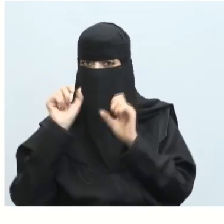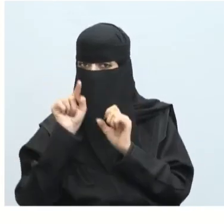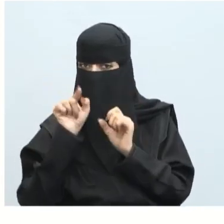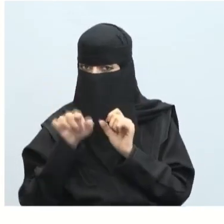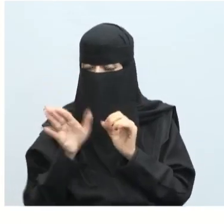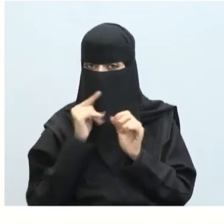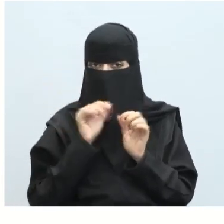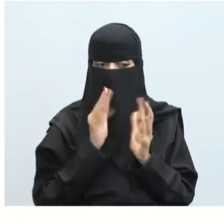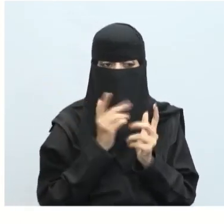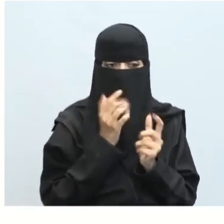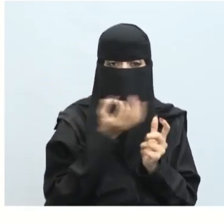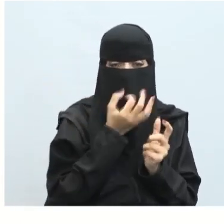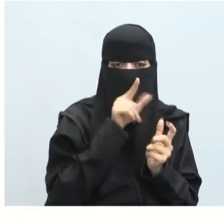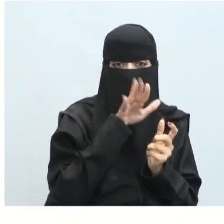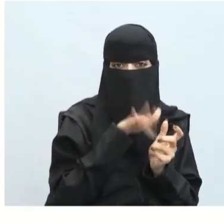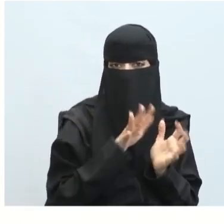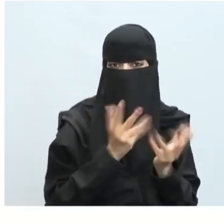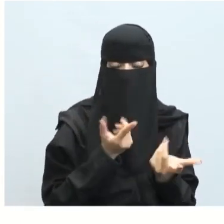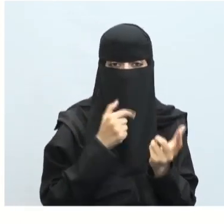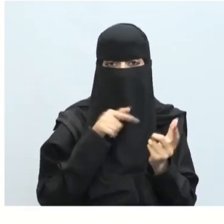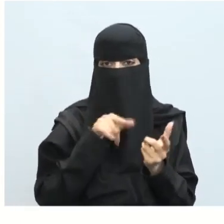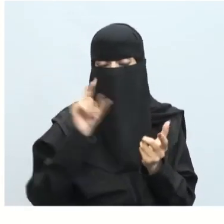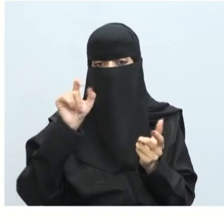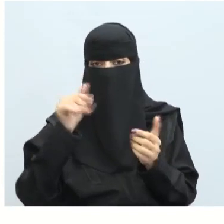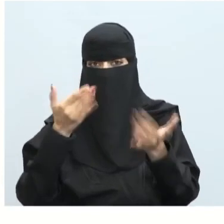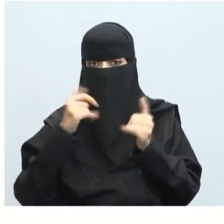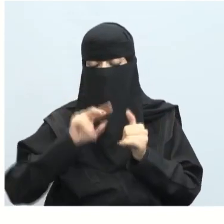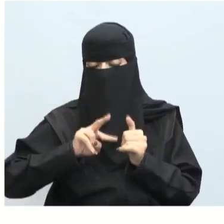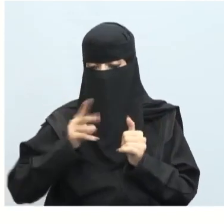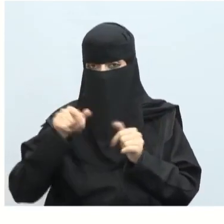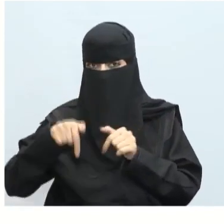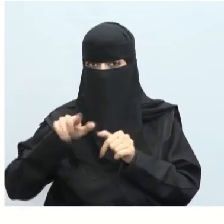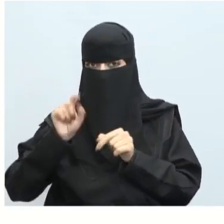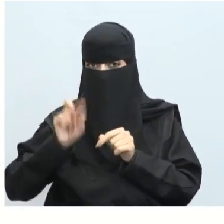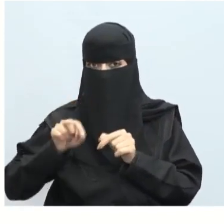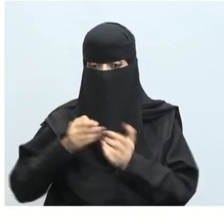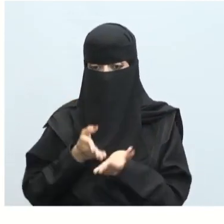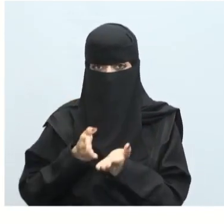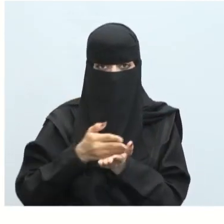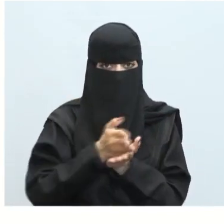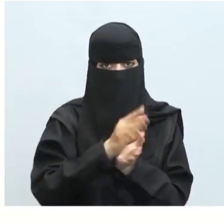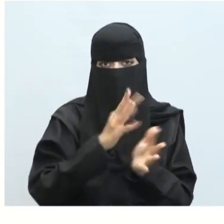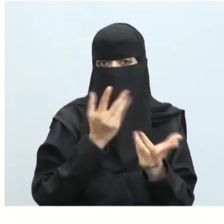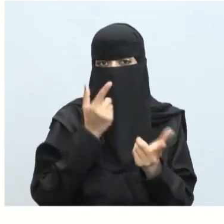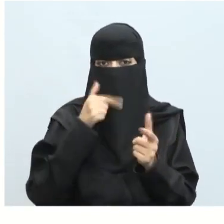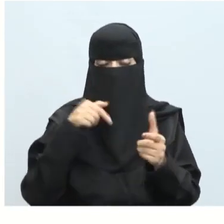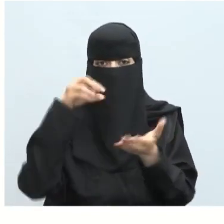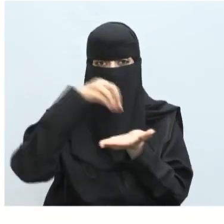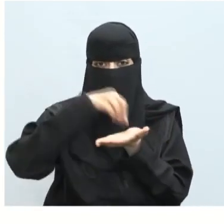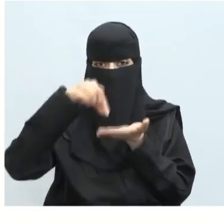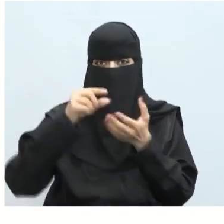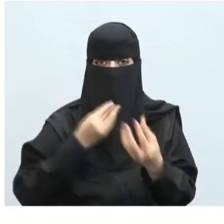ووصفاً نصياً وزراً للخريطة يتيح عرض خريطة التفاعلية